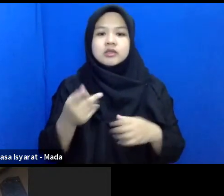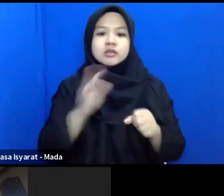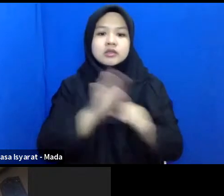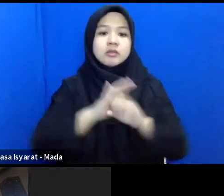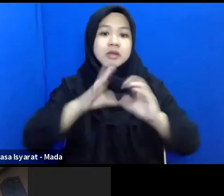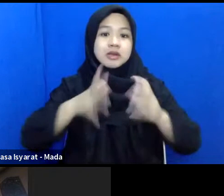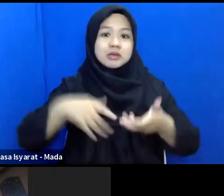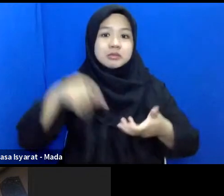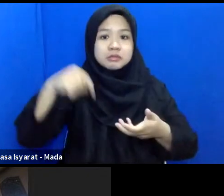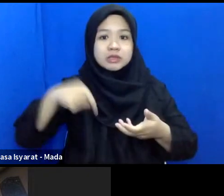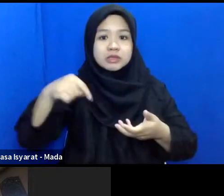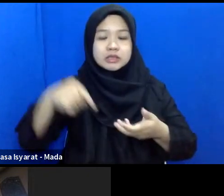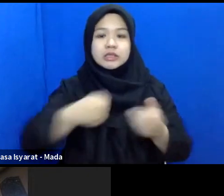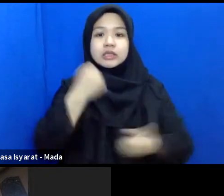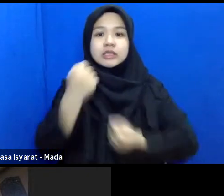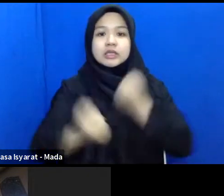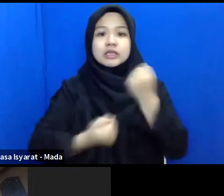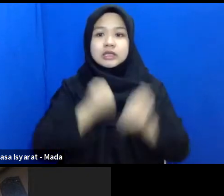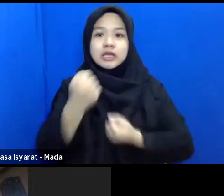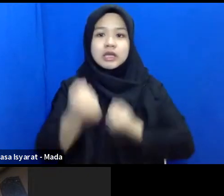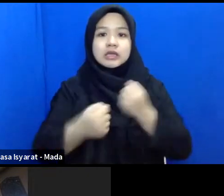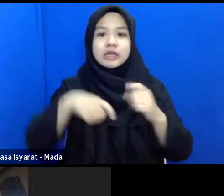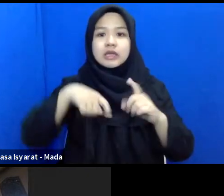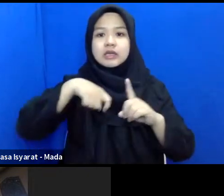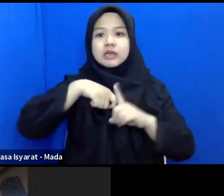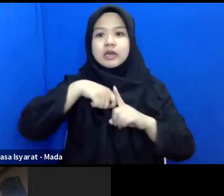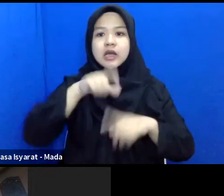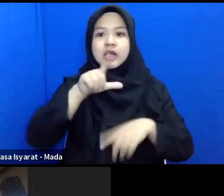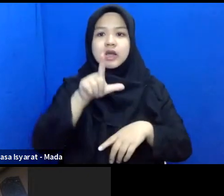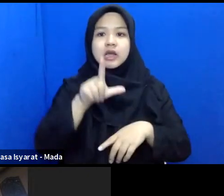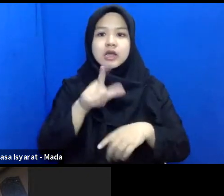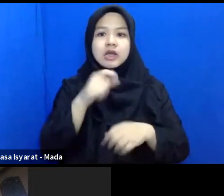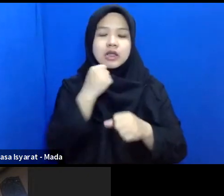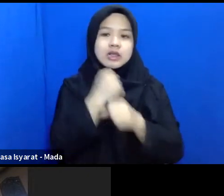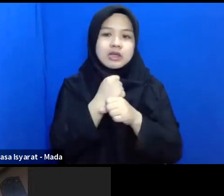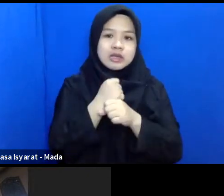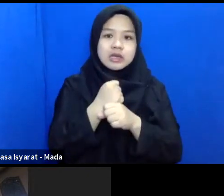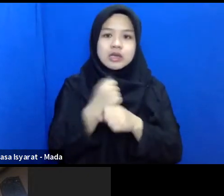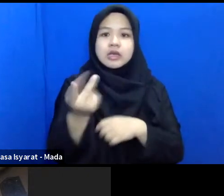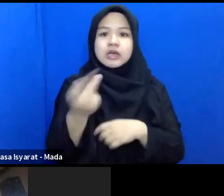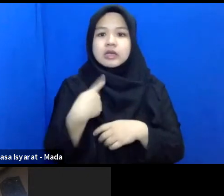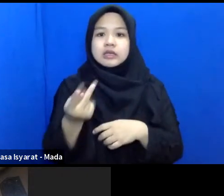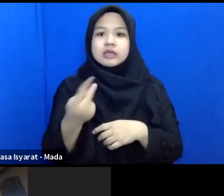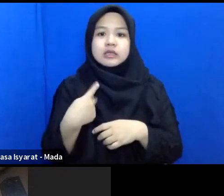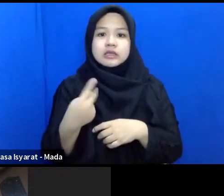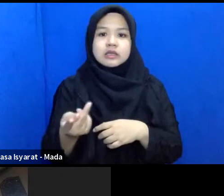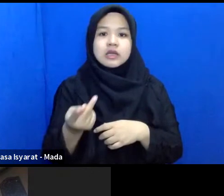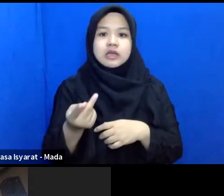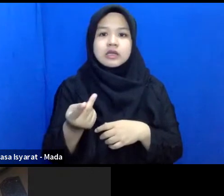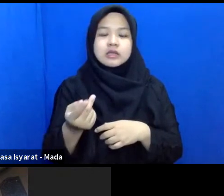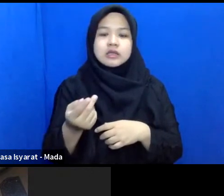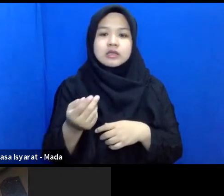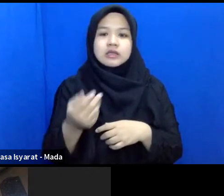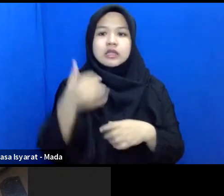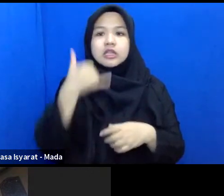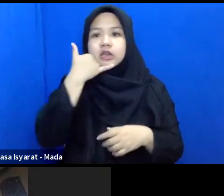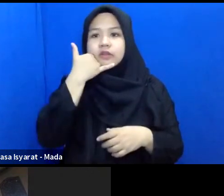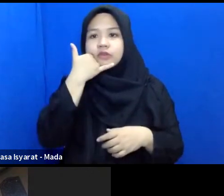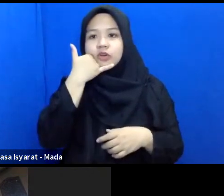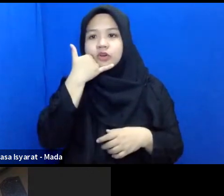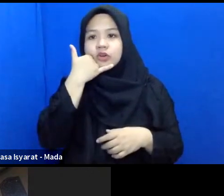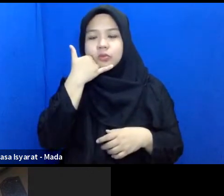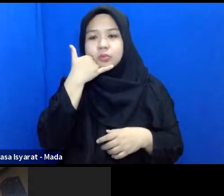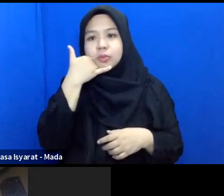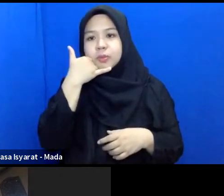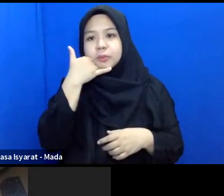untuk kegiatan KLG kita juga bisa hanya dengan melalui telepon HP atau